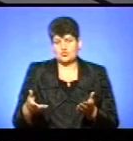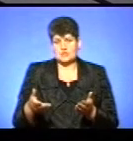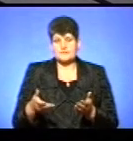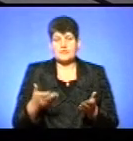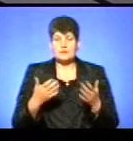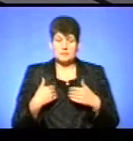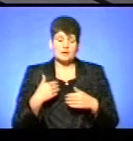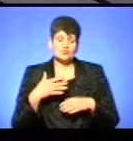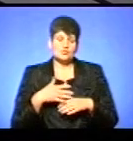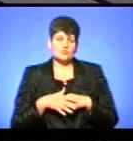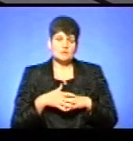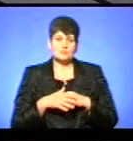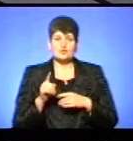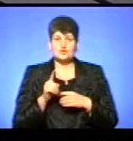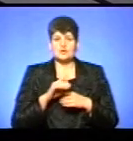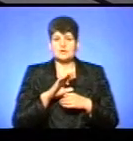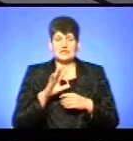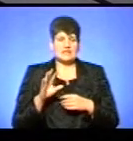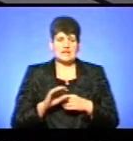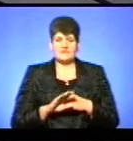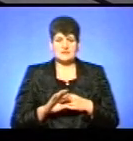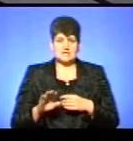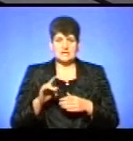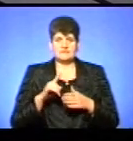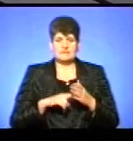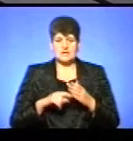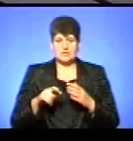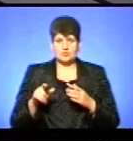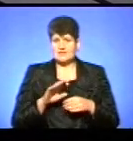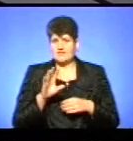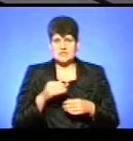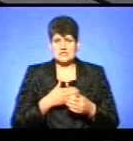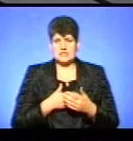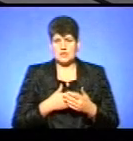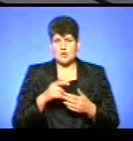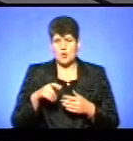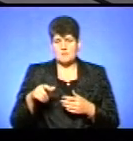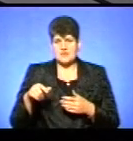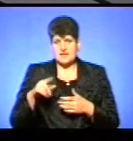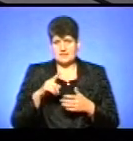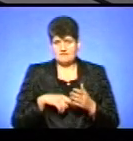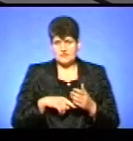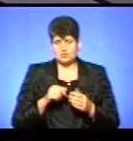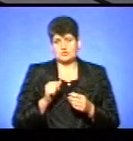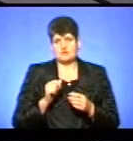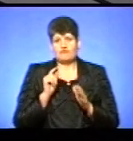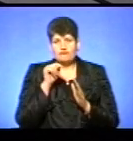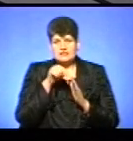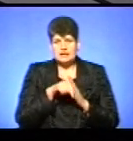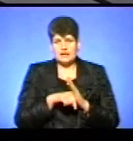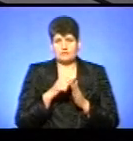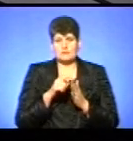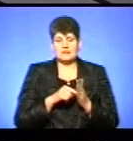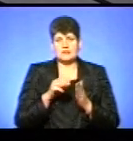ми розуміємо, що не всі віруючі, не всі громадяни віруючі вникають в питання